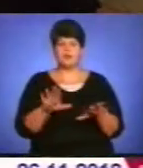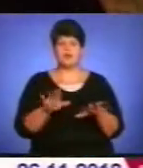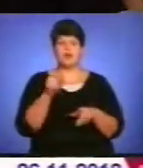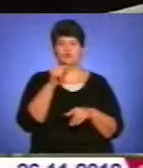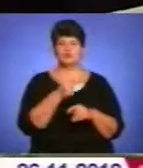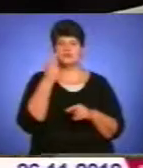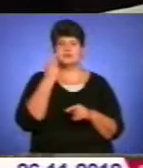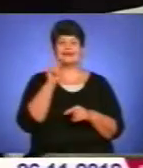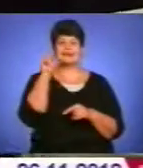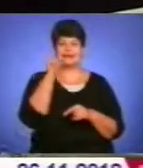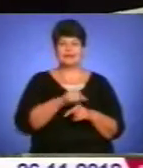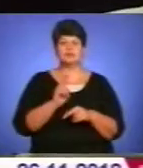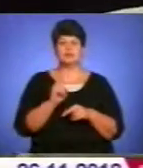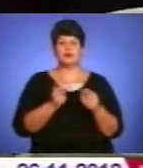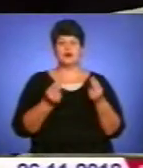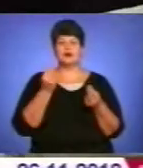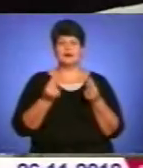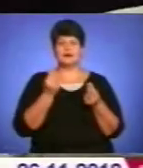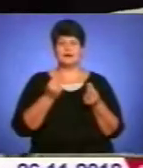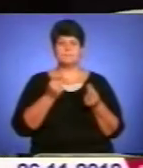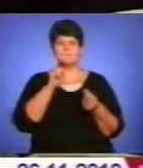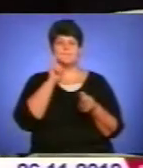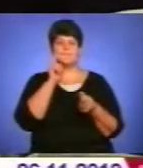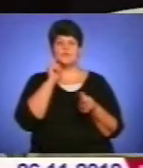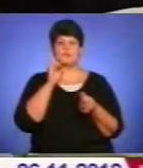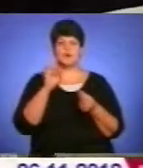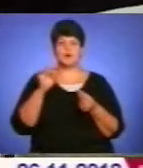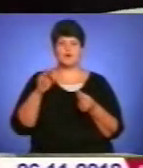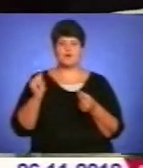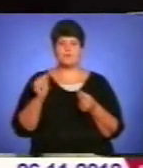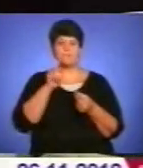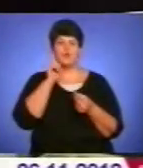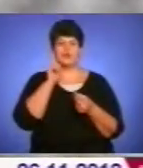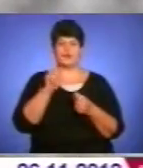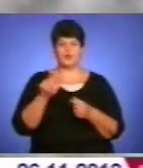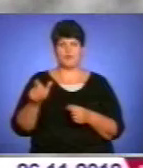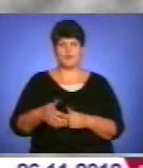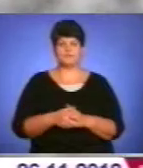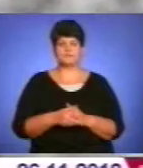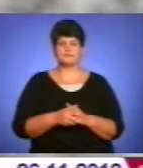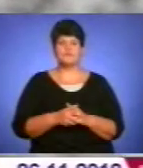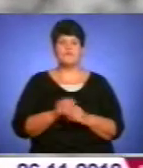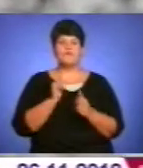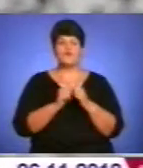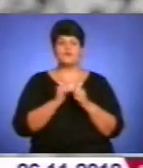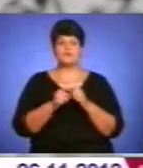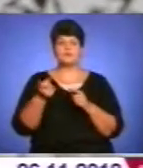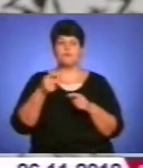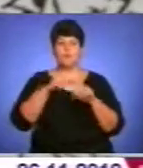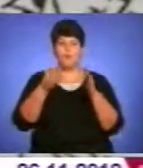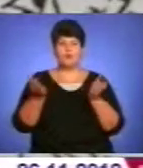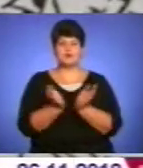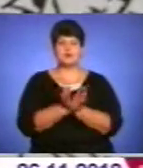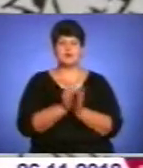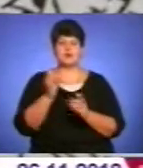тих, хто грає саме молоді ролі, молодих людей. Але в кожній бушці меду, як відомо, завжди є